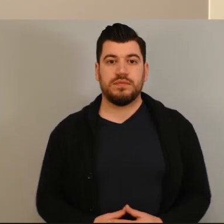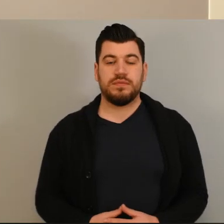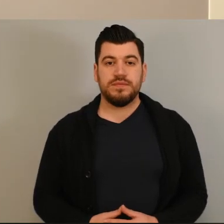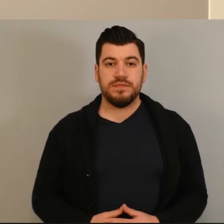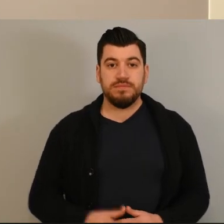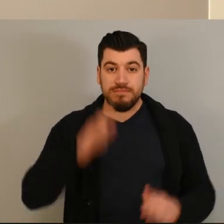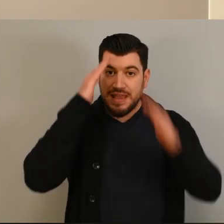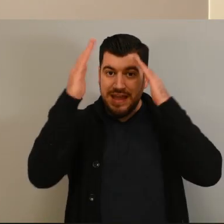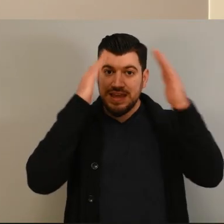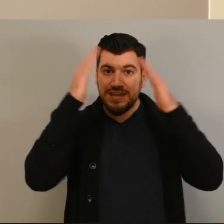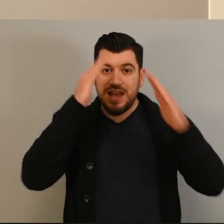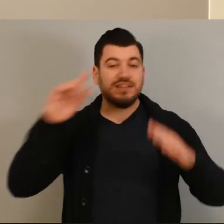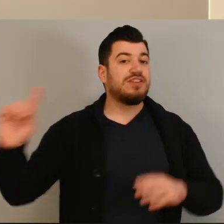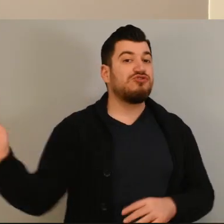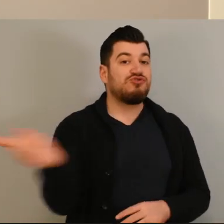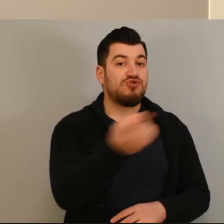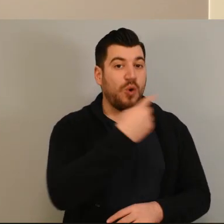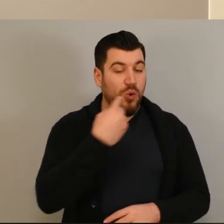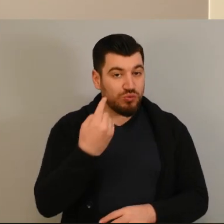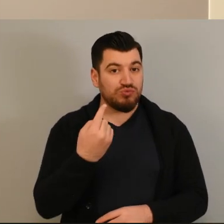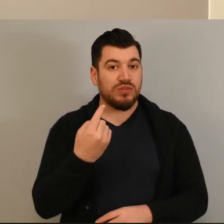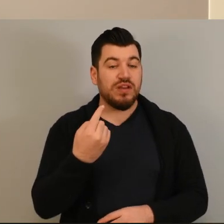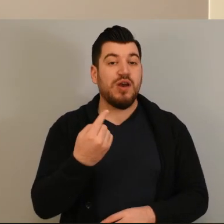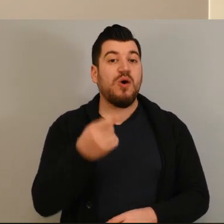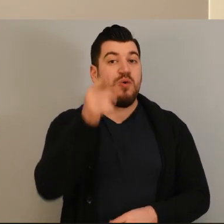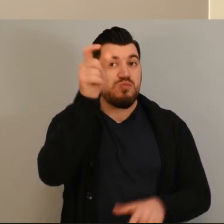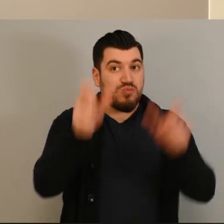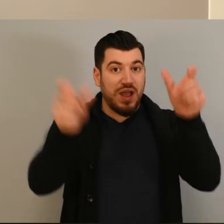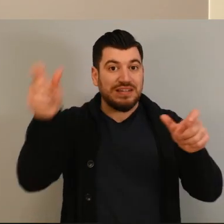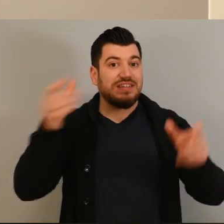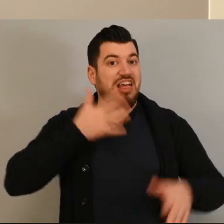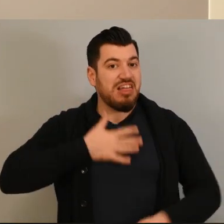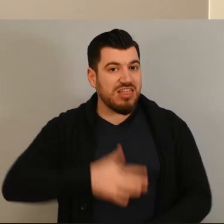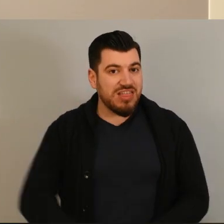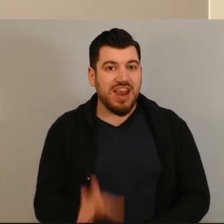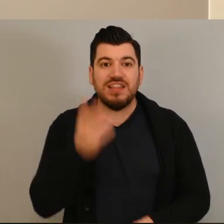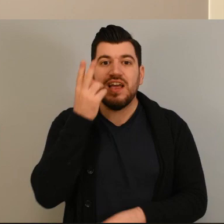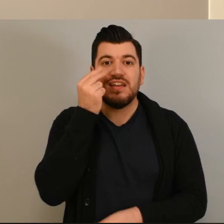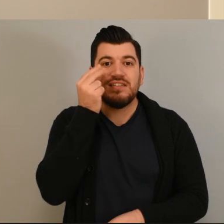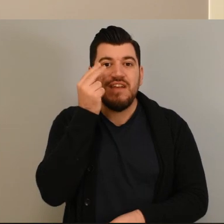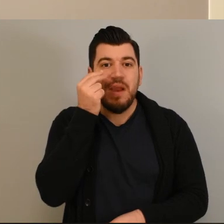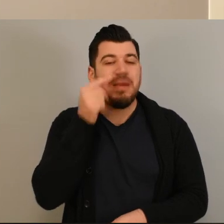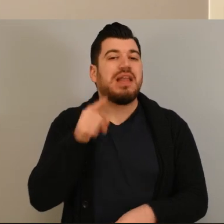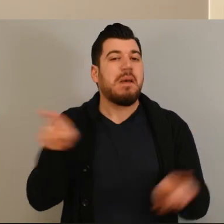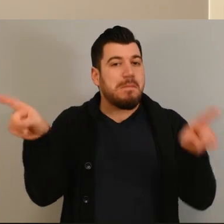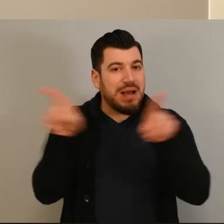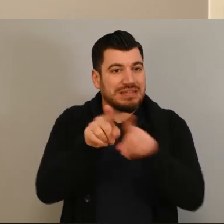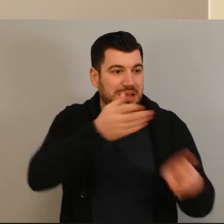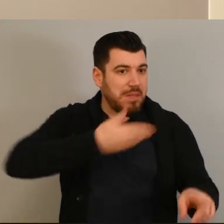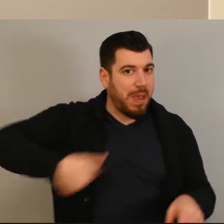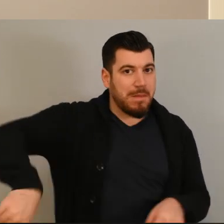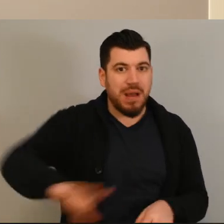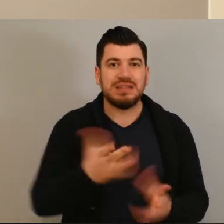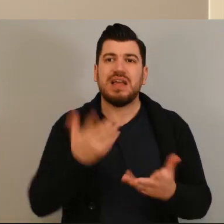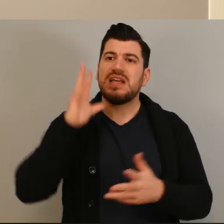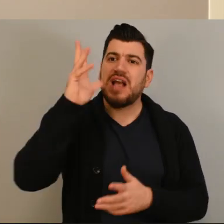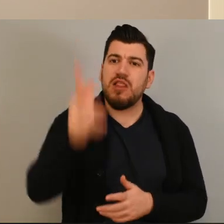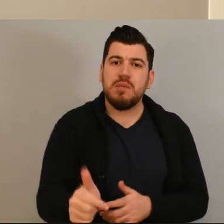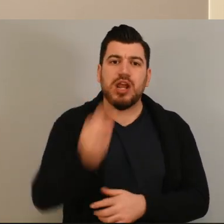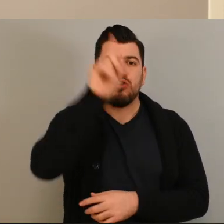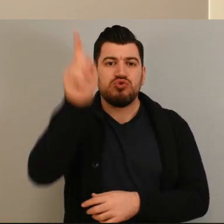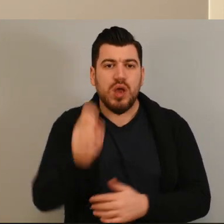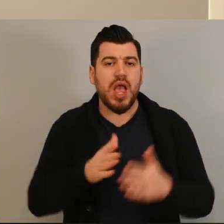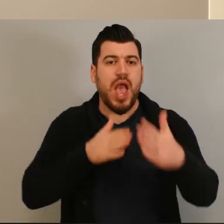Καλησπέρα σε όσες και όσους θέλετε να βλέπετε μαζί μας την καθημερινότητα, τα εμπόδια,